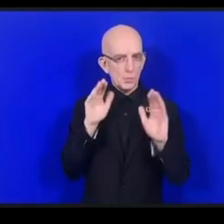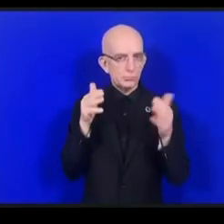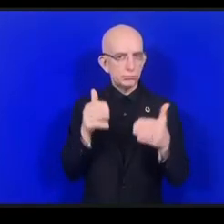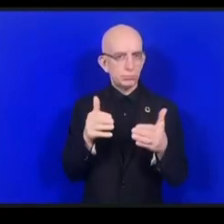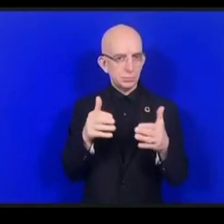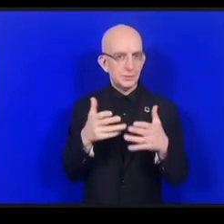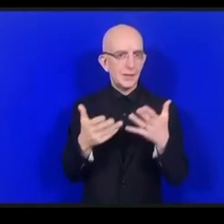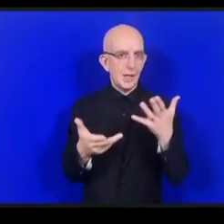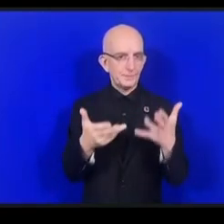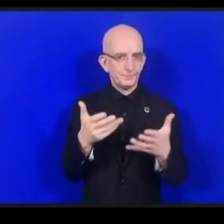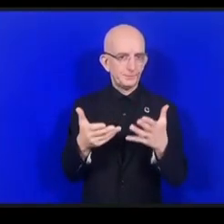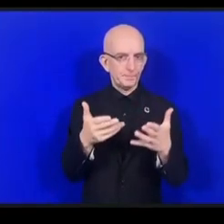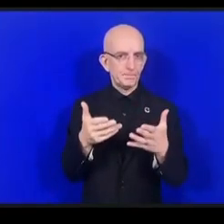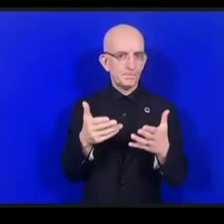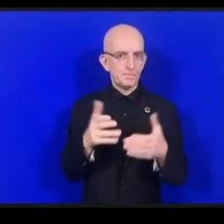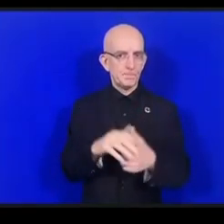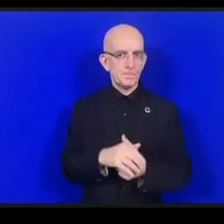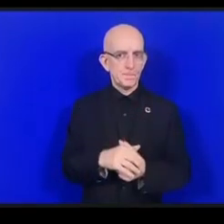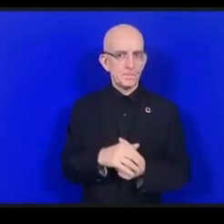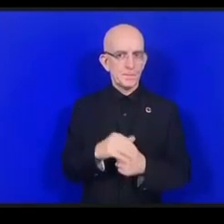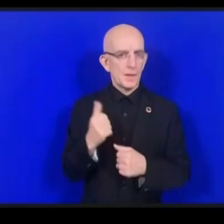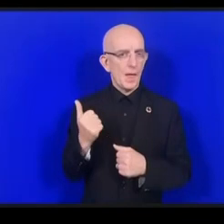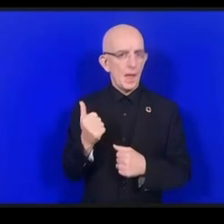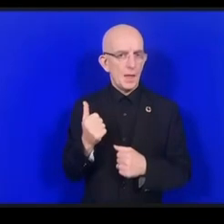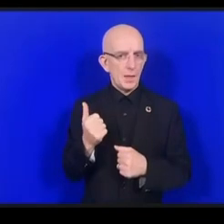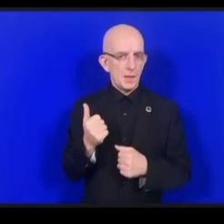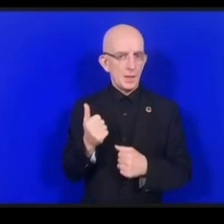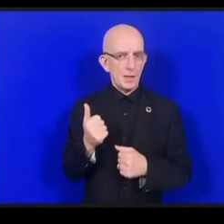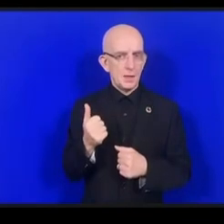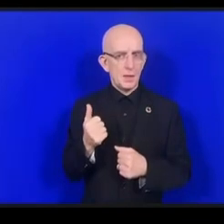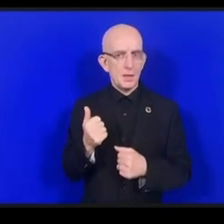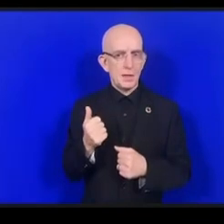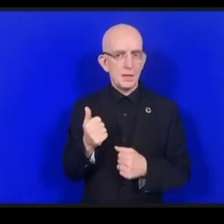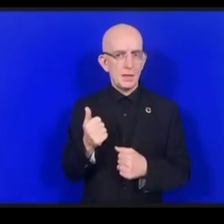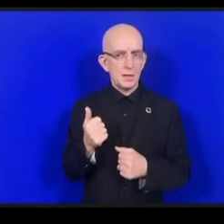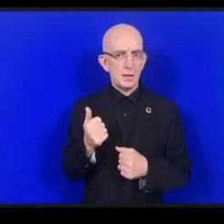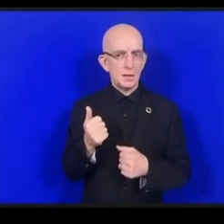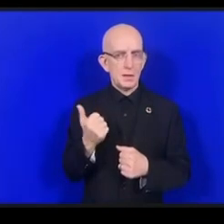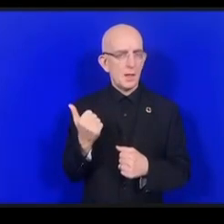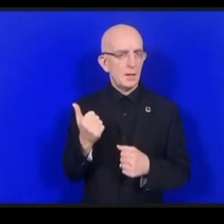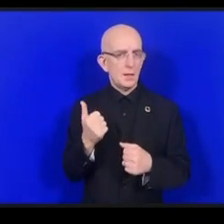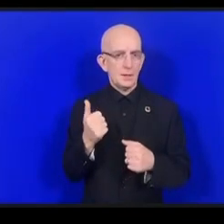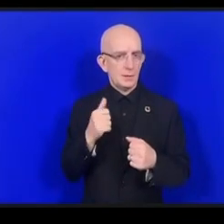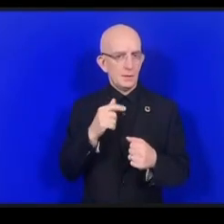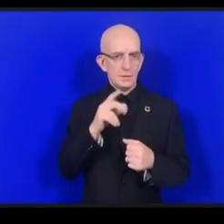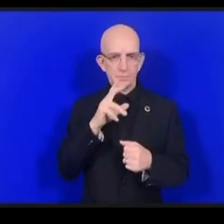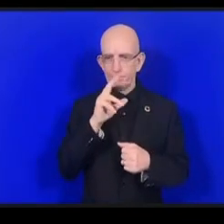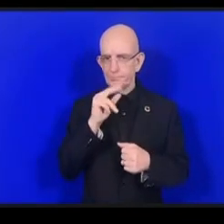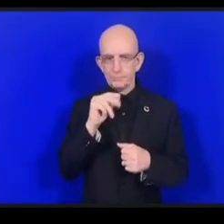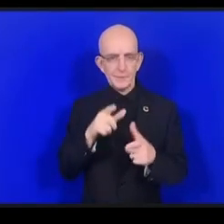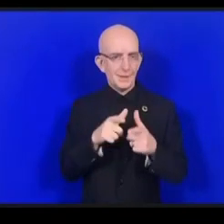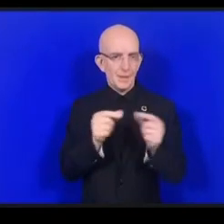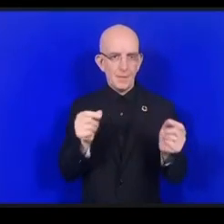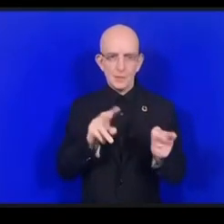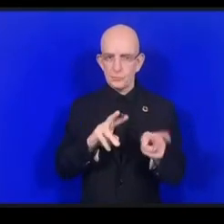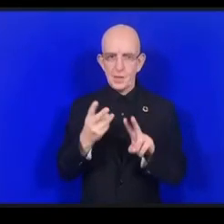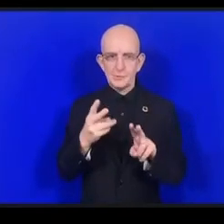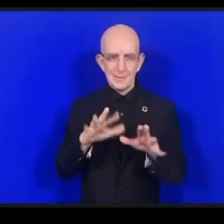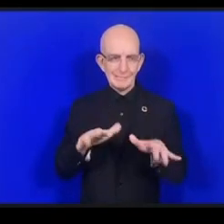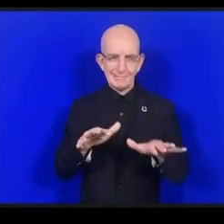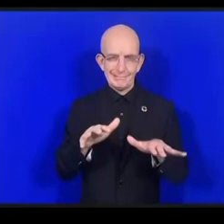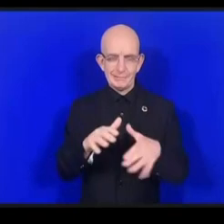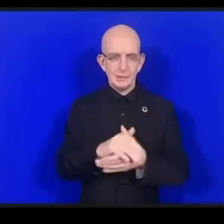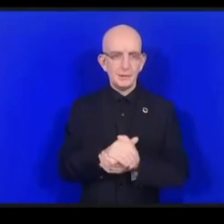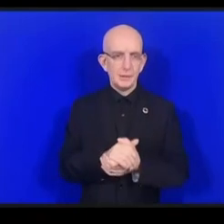يعانون من الإعاقة وأيضا الأشخاص المسنين